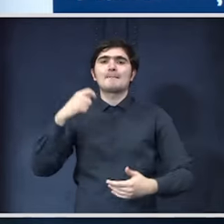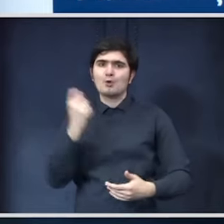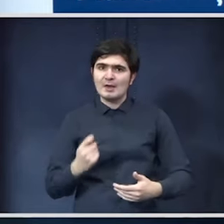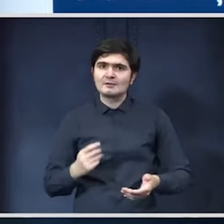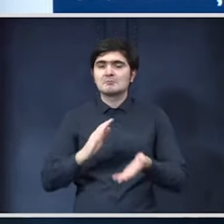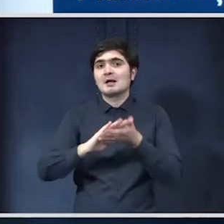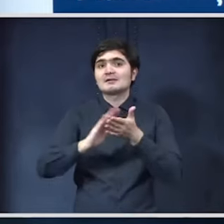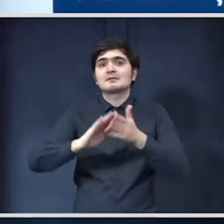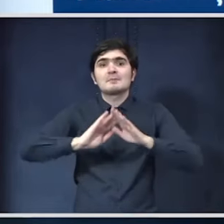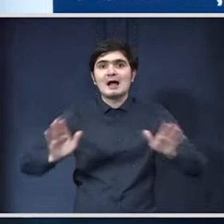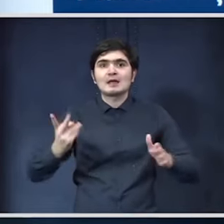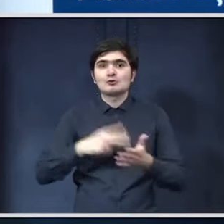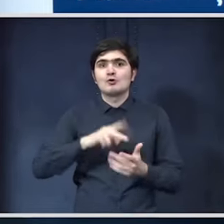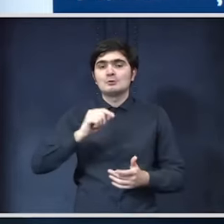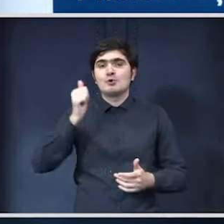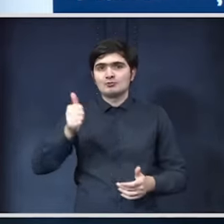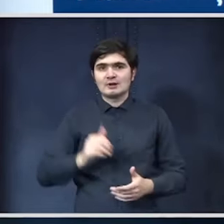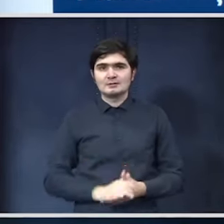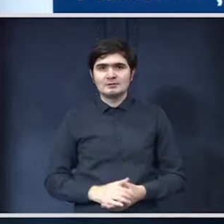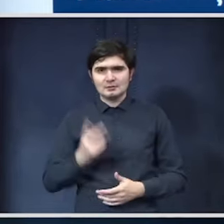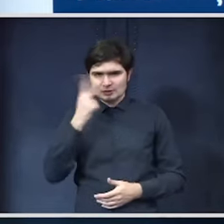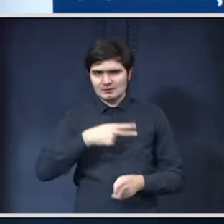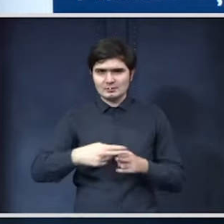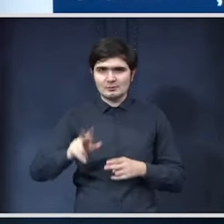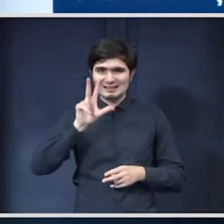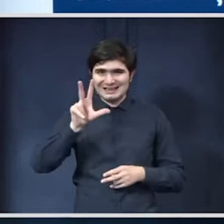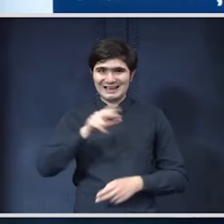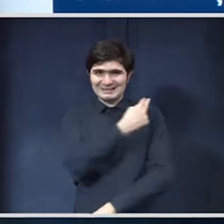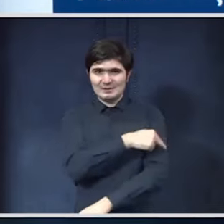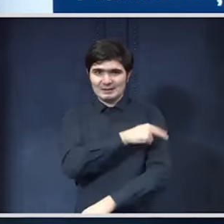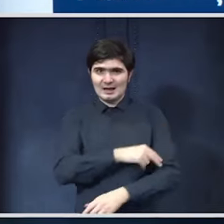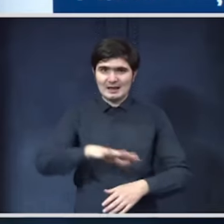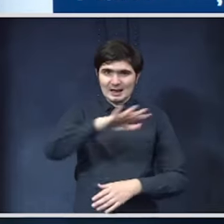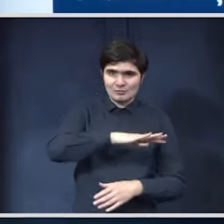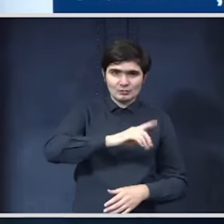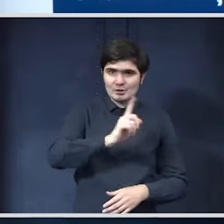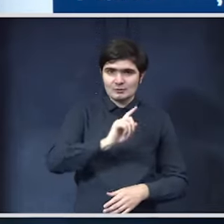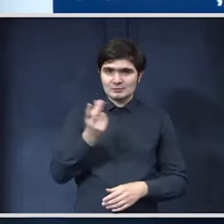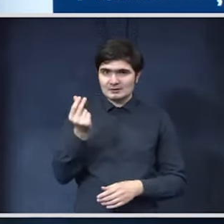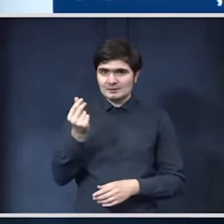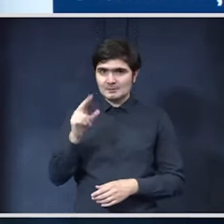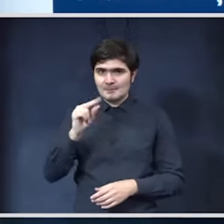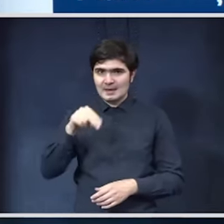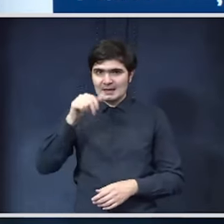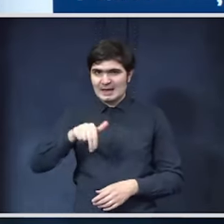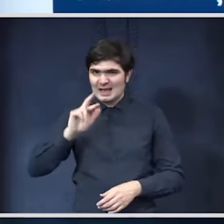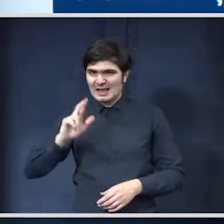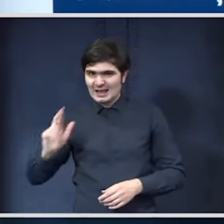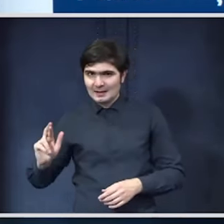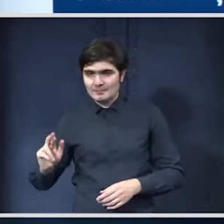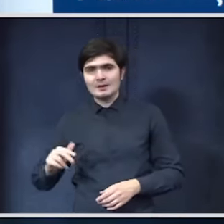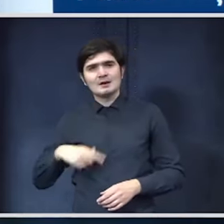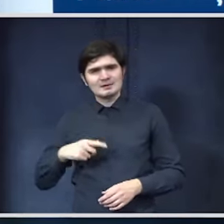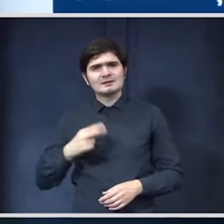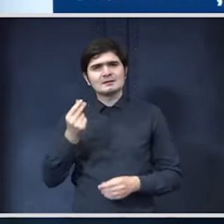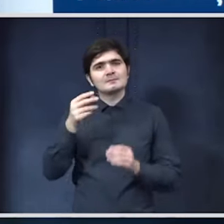2026 Asta va fi criteriul Am înțeles corect cele trei spitale regionale urmează să nu sunt finanțate din PNRR Ele sunt